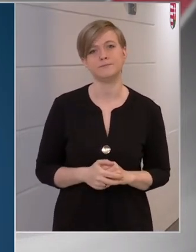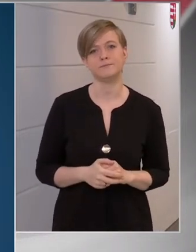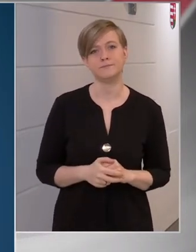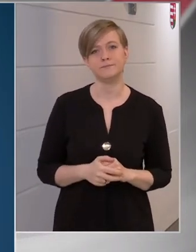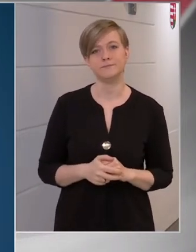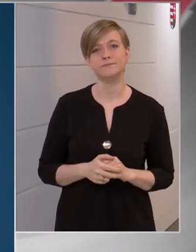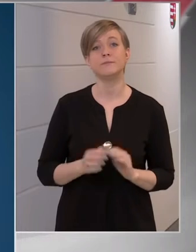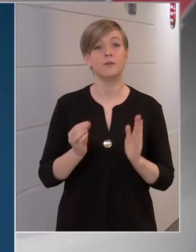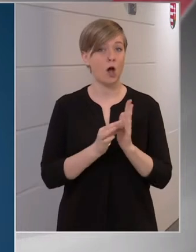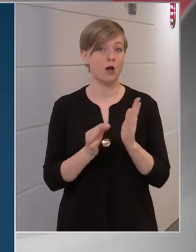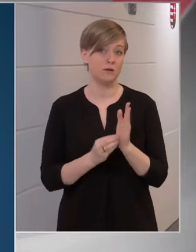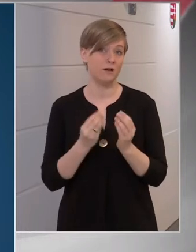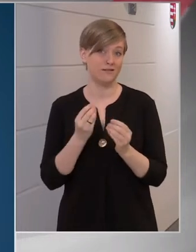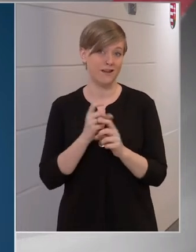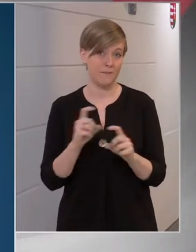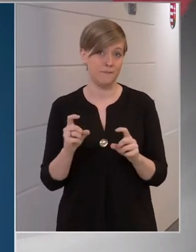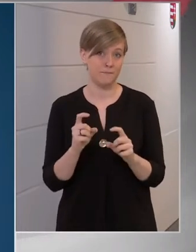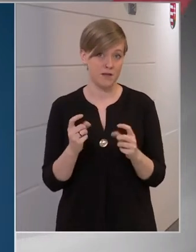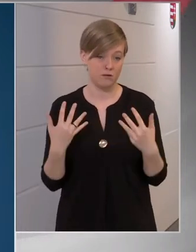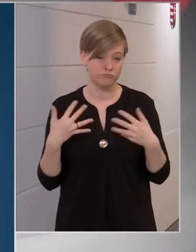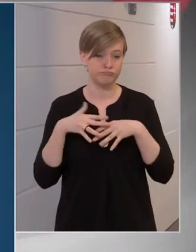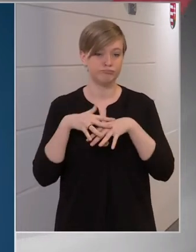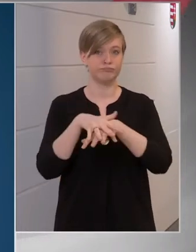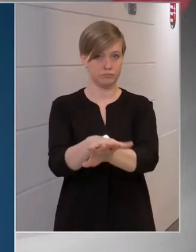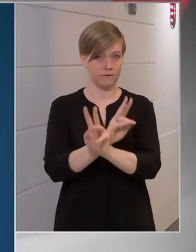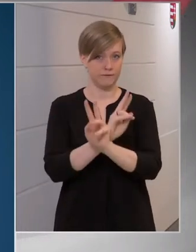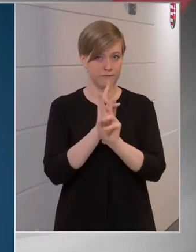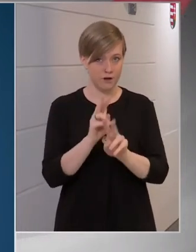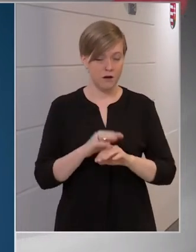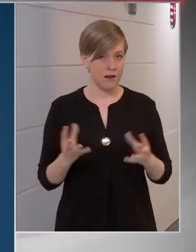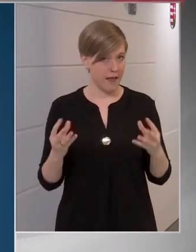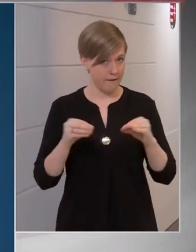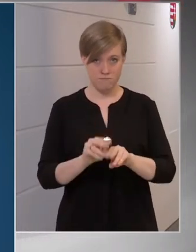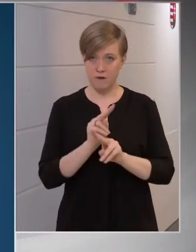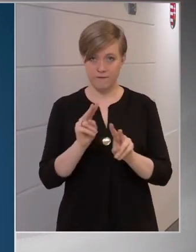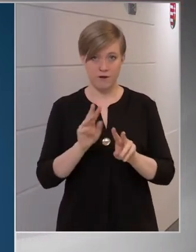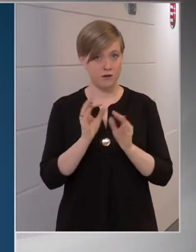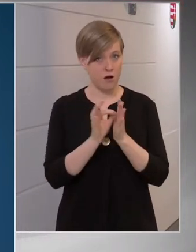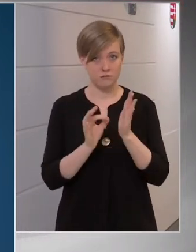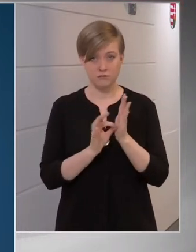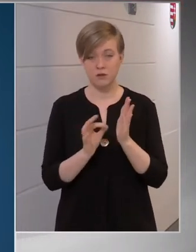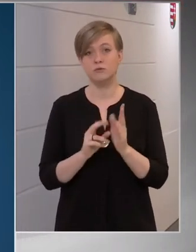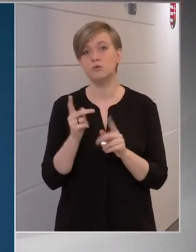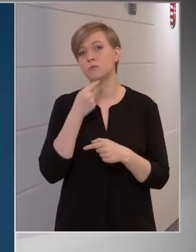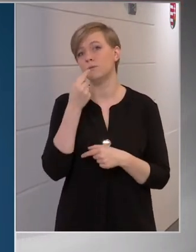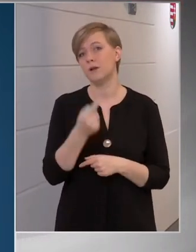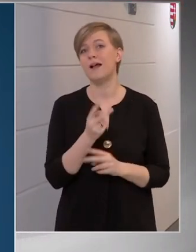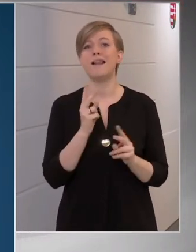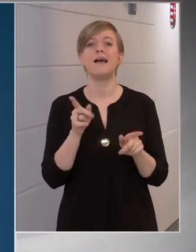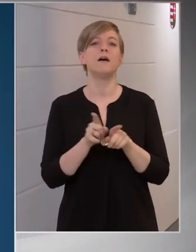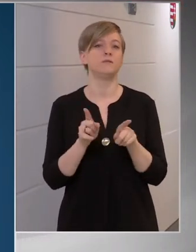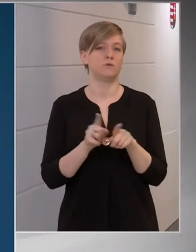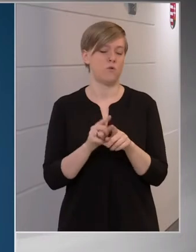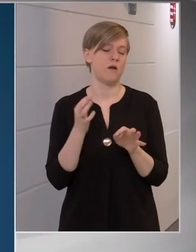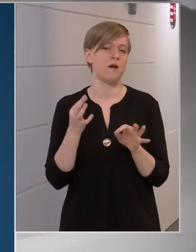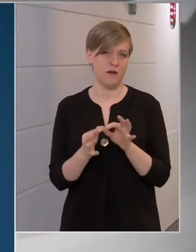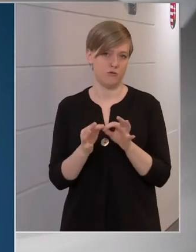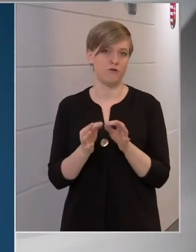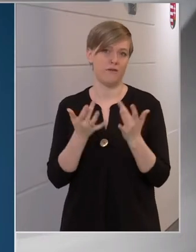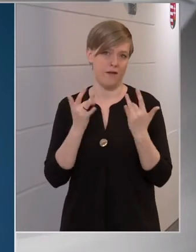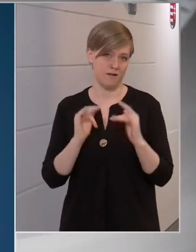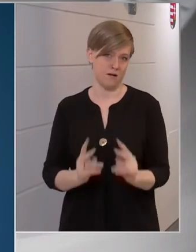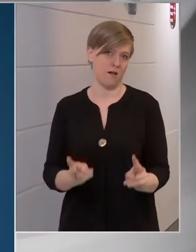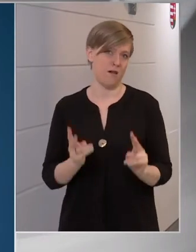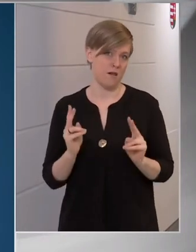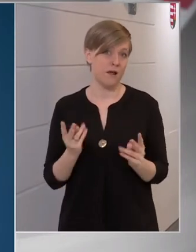Az adatok ezért aztán össze vannak fésülve, és azt tudjuk mondani, hogy előállhat természetesen olyan helyzet,